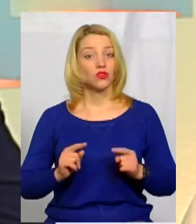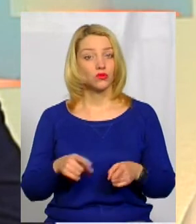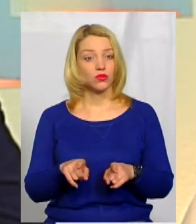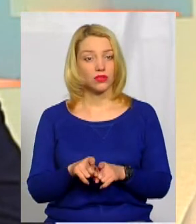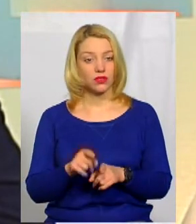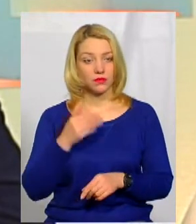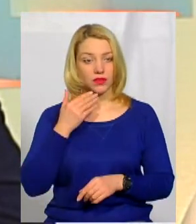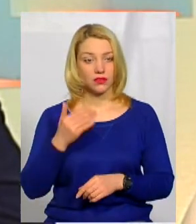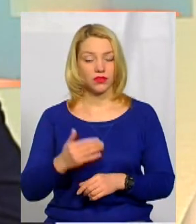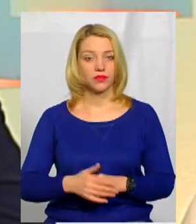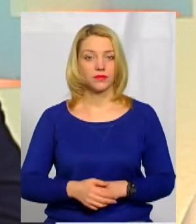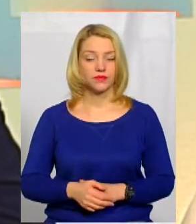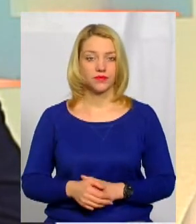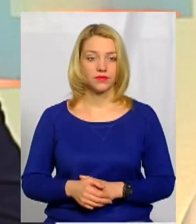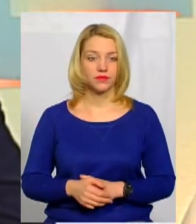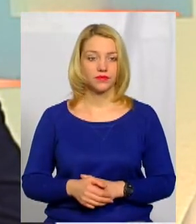так?